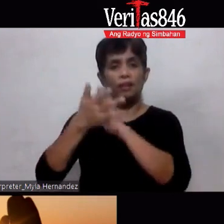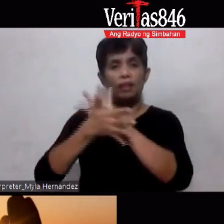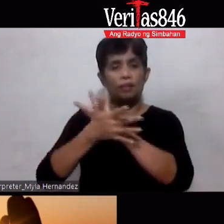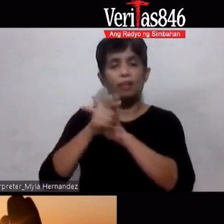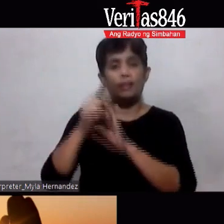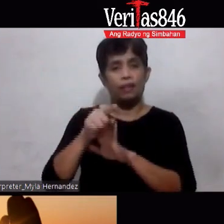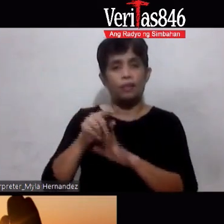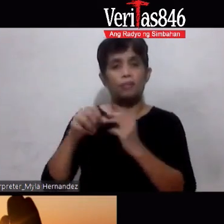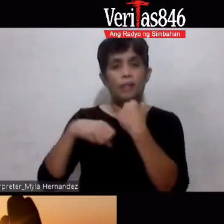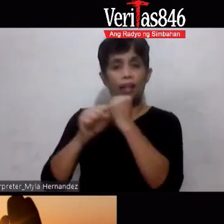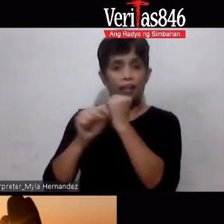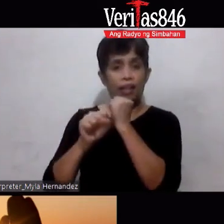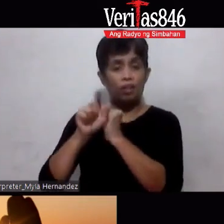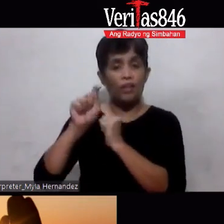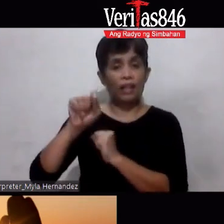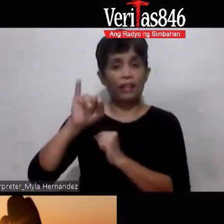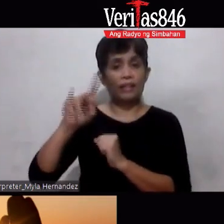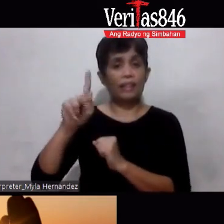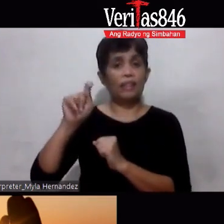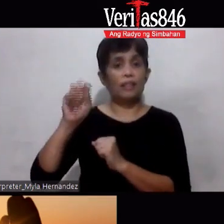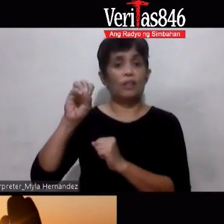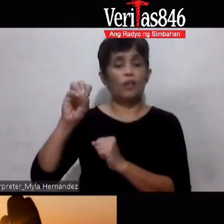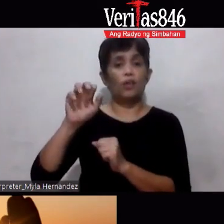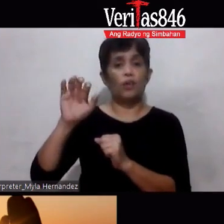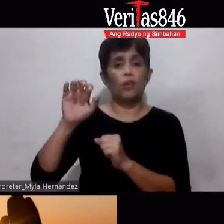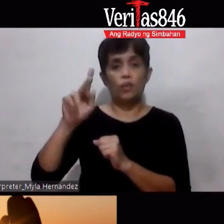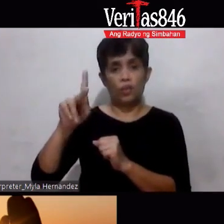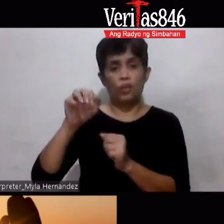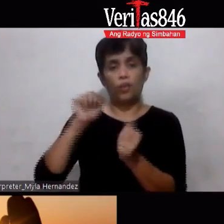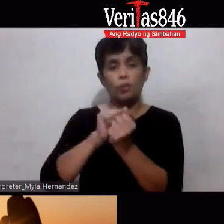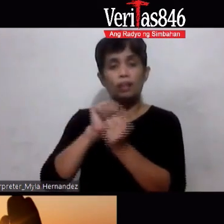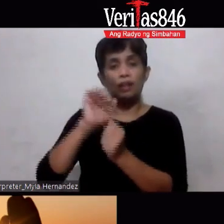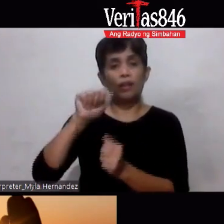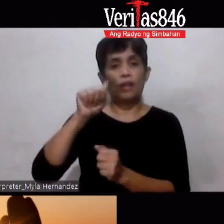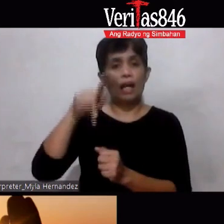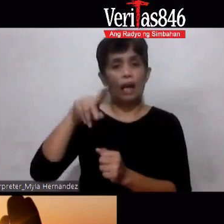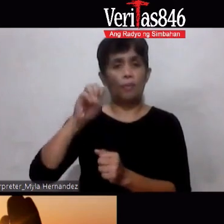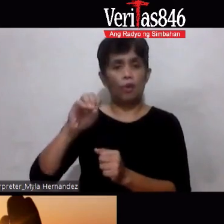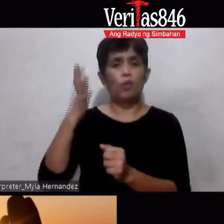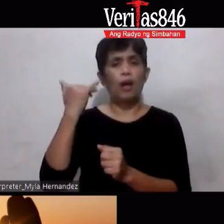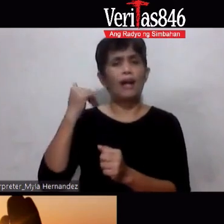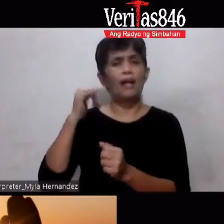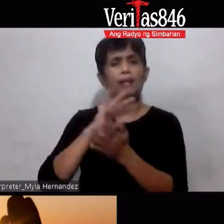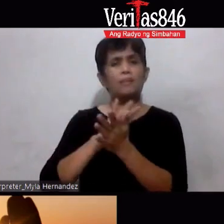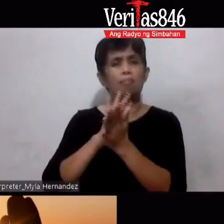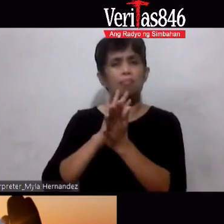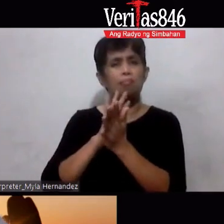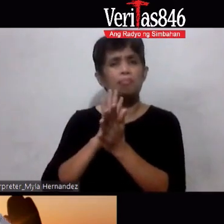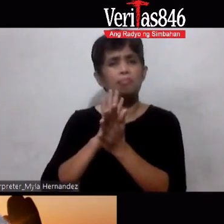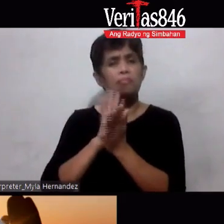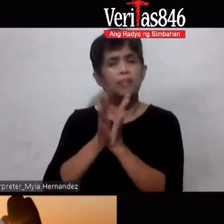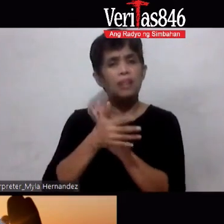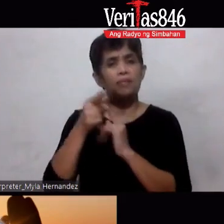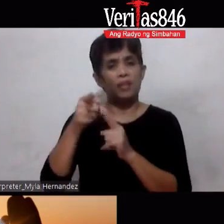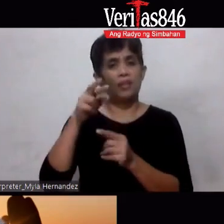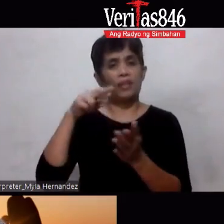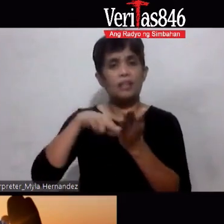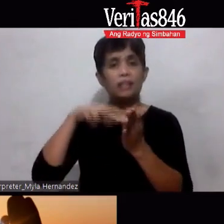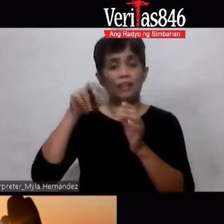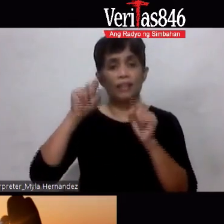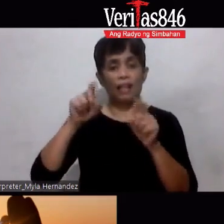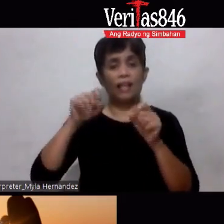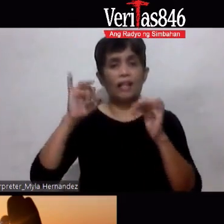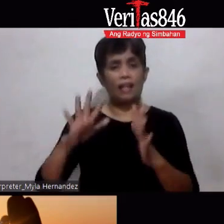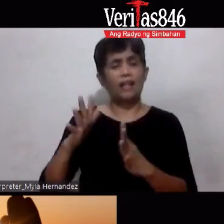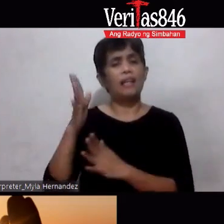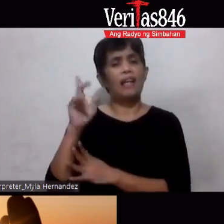bakit kayo reseller at anong nagawang mabuti bilang reseller bilang tagagamit ng mga produkto from